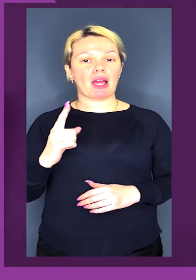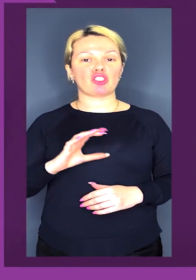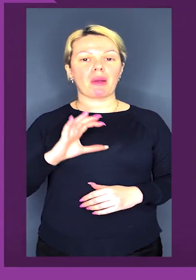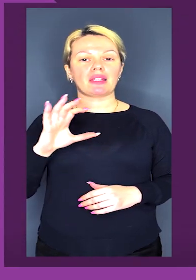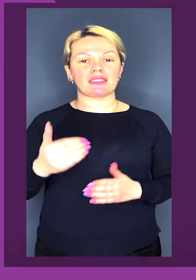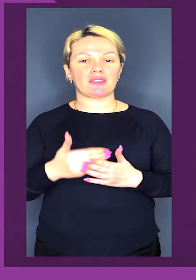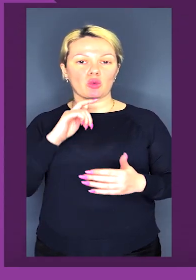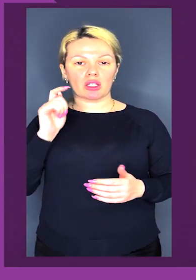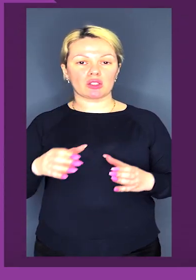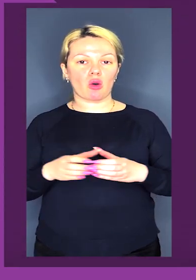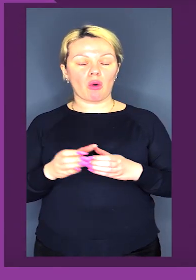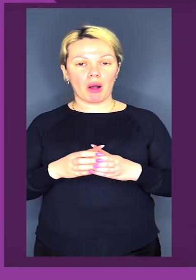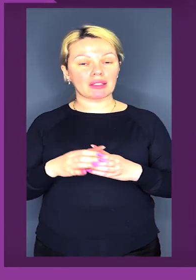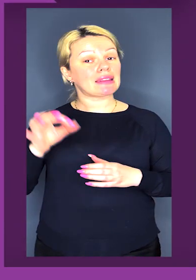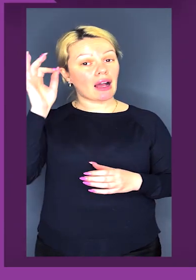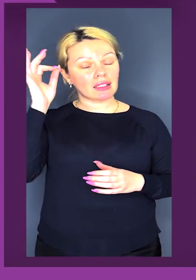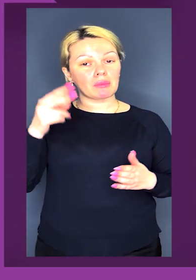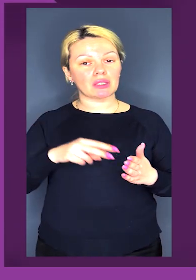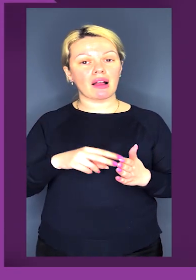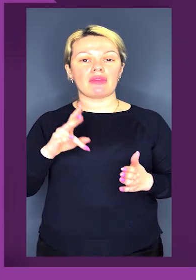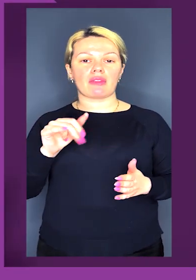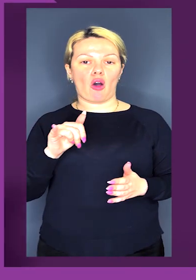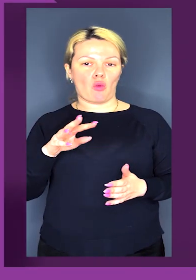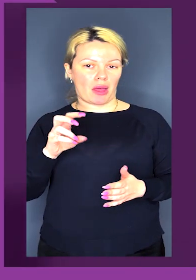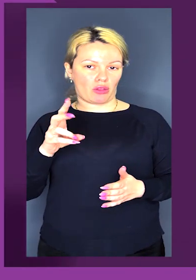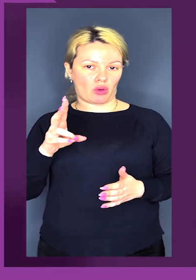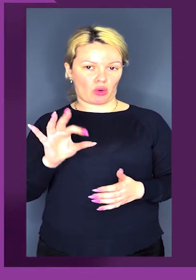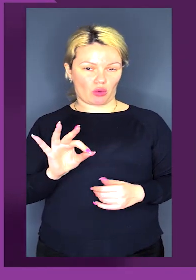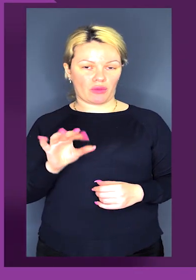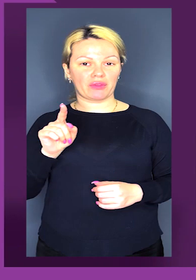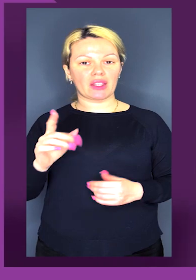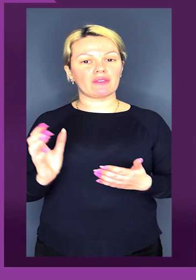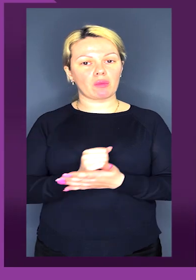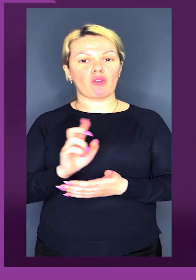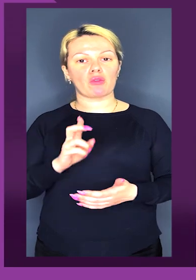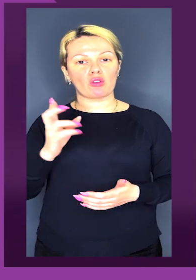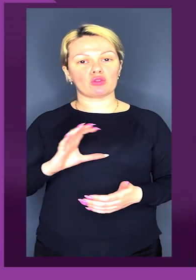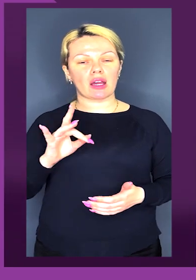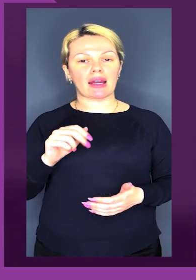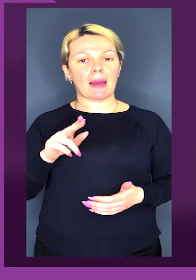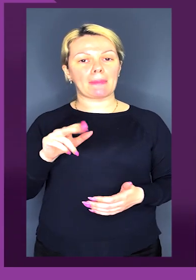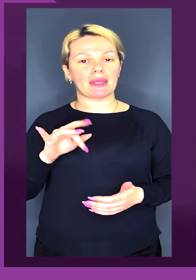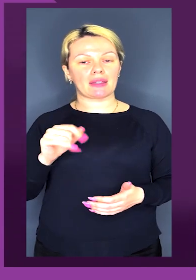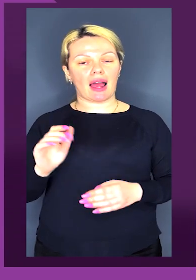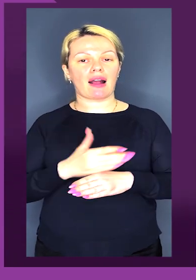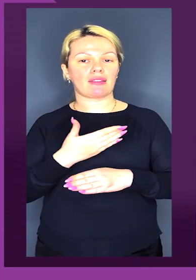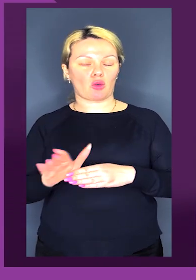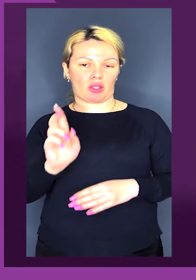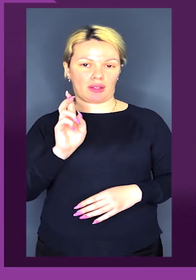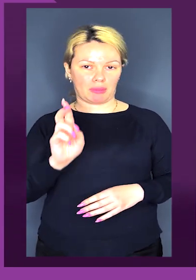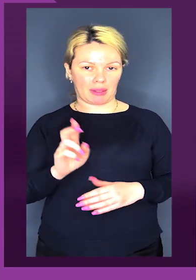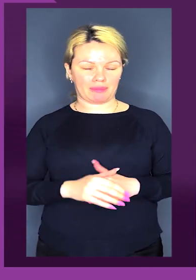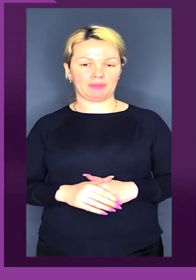Першим медалістом від української команди, нагадаємо, став Олег Наоменко. Він виборов бронзу у рапірних змаганнях